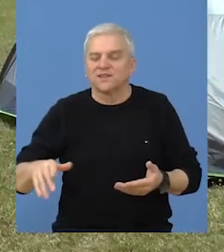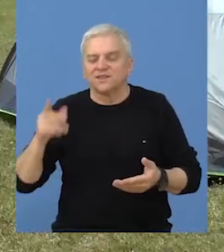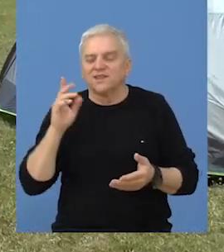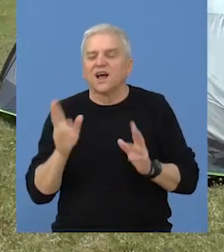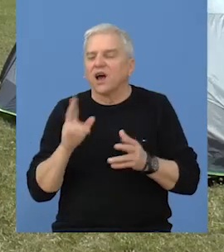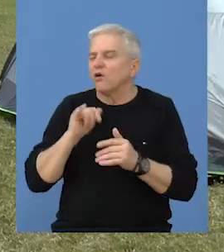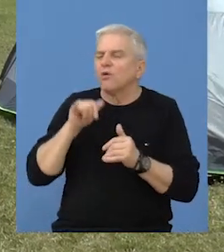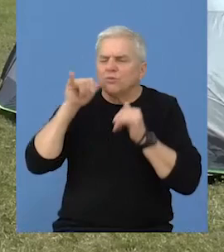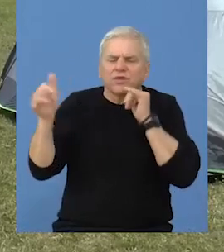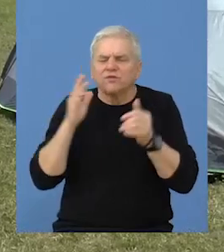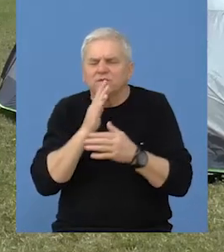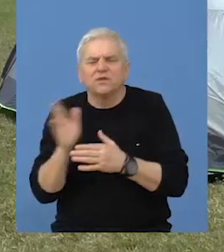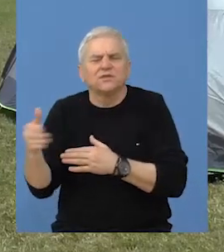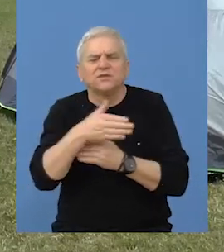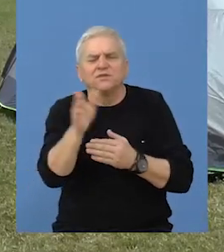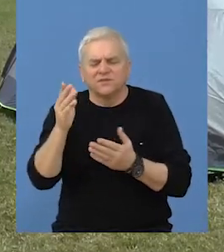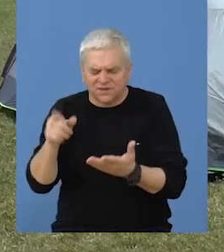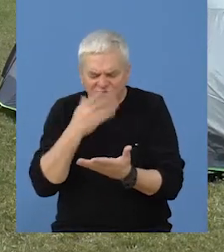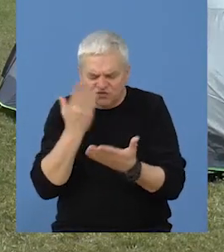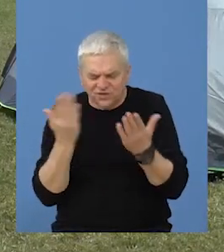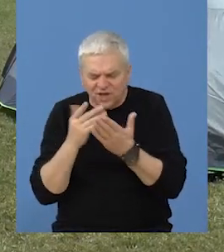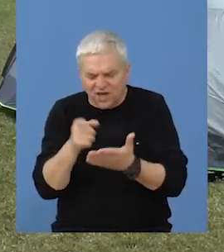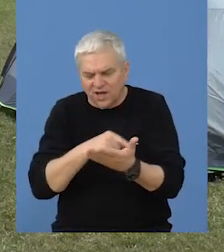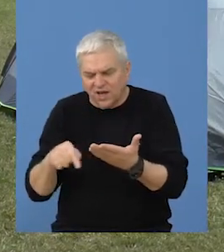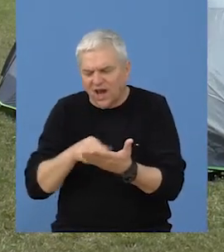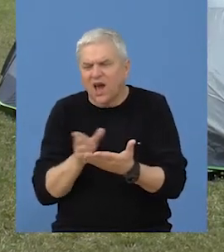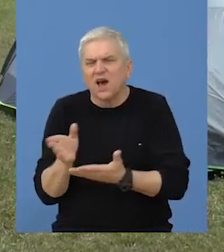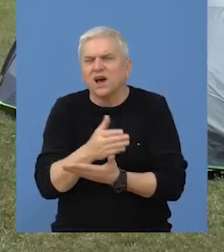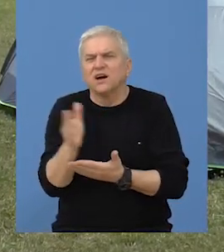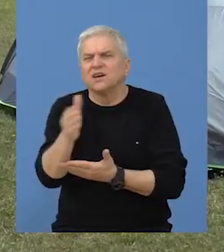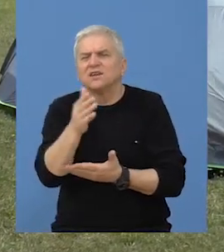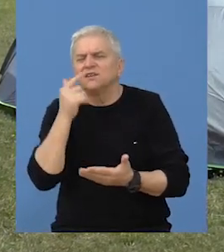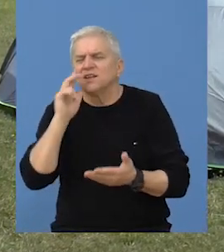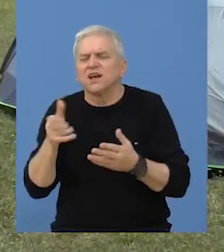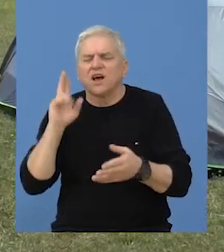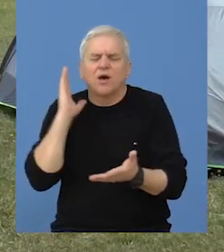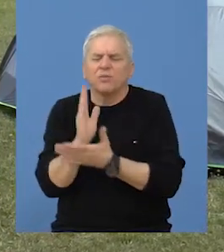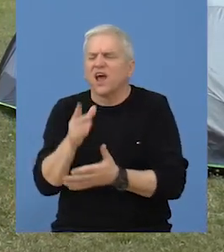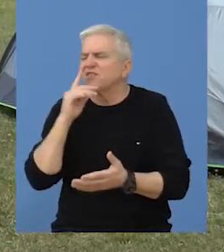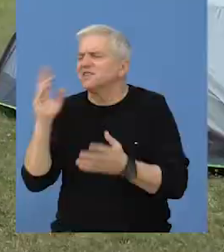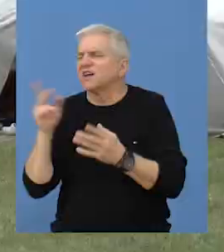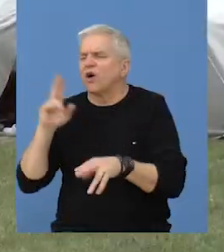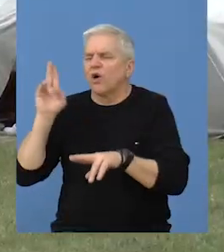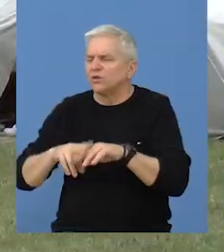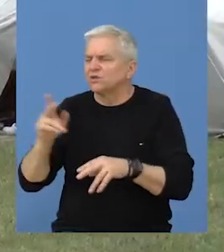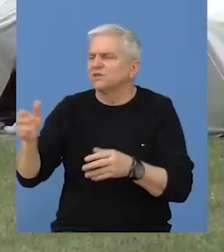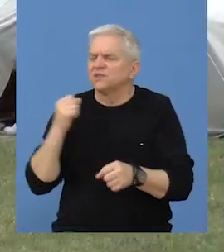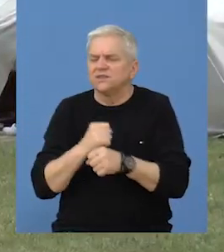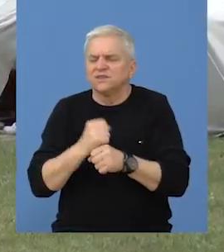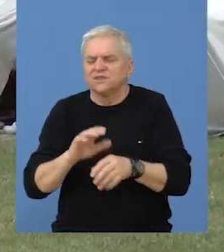deca uče orijentaciju ovaj kartografiju čitanje karata odredjivanje pravaca